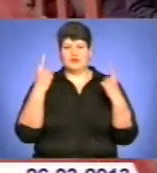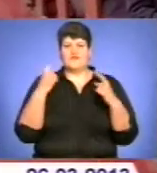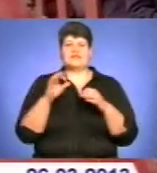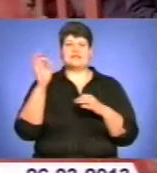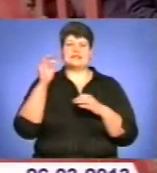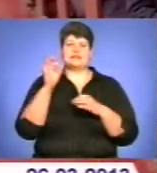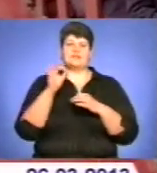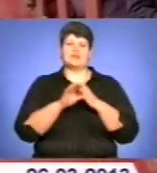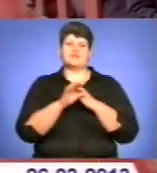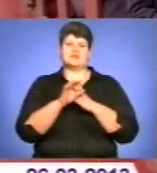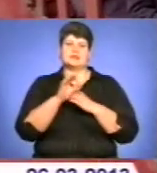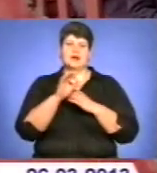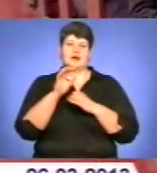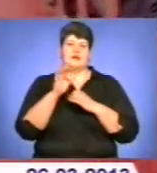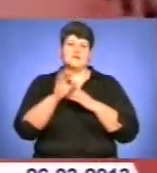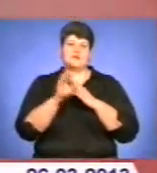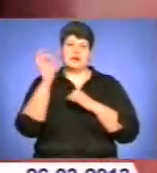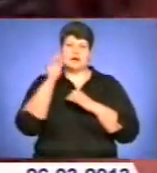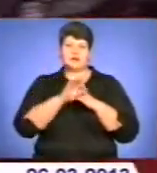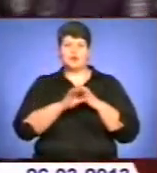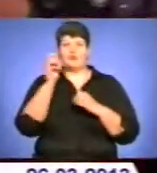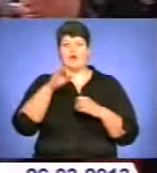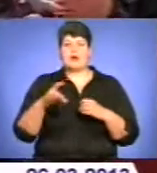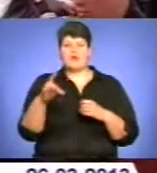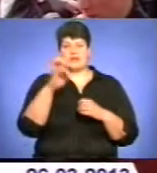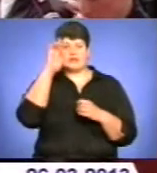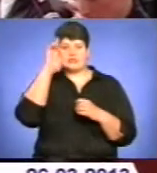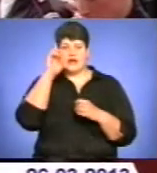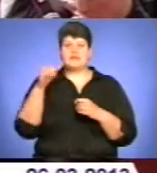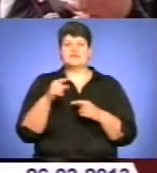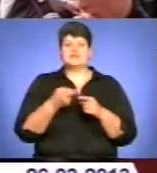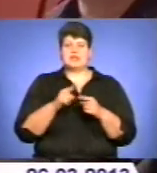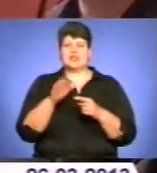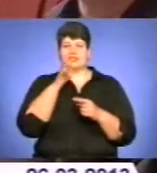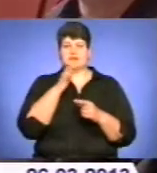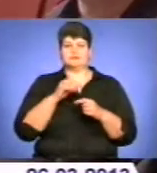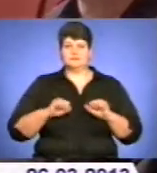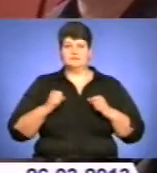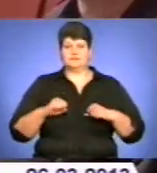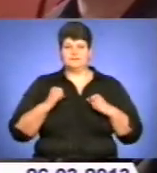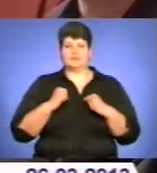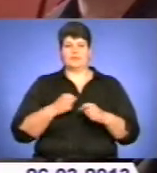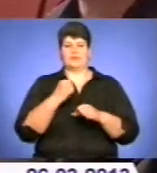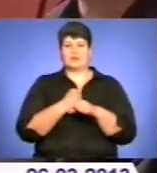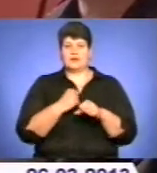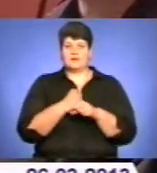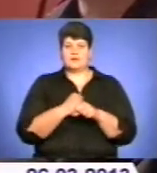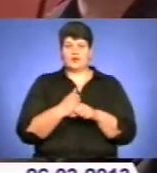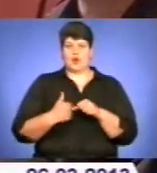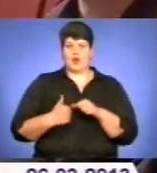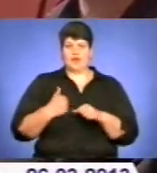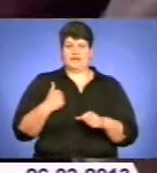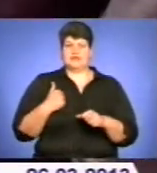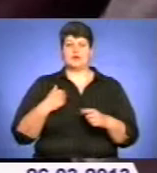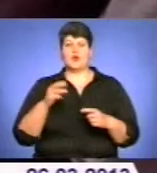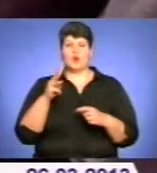регіоні держави. Продовж року офіцери, сержанти та солдати наполегливо оволодівали бойовою підготовкою. Гордиться командир